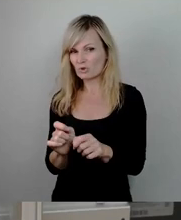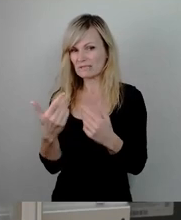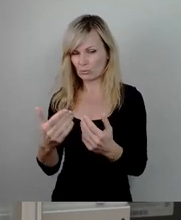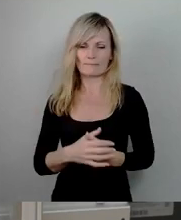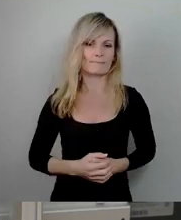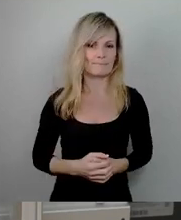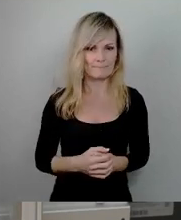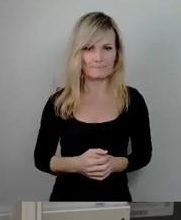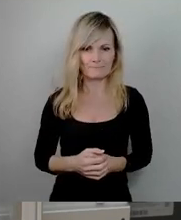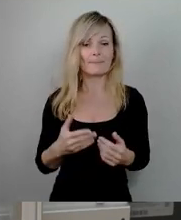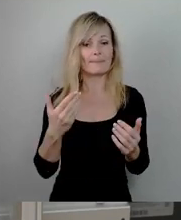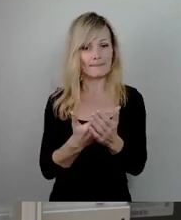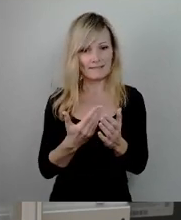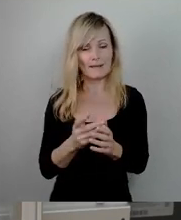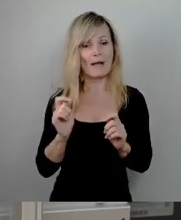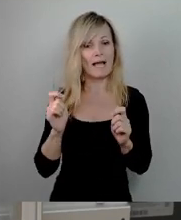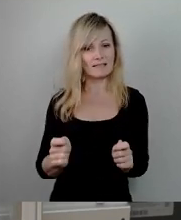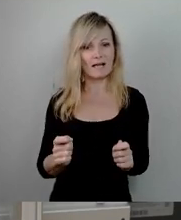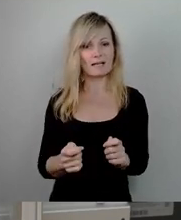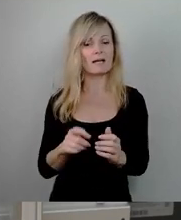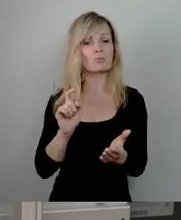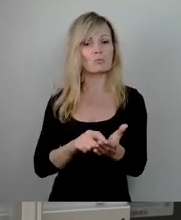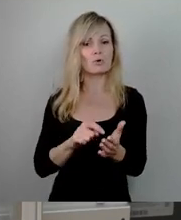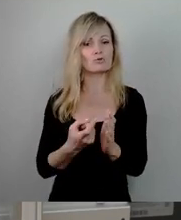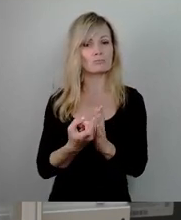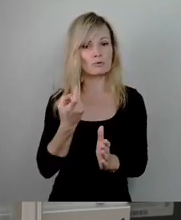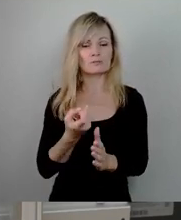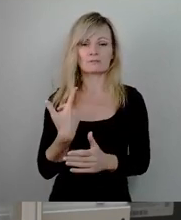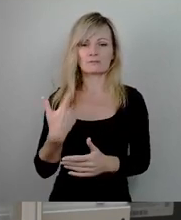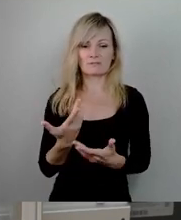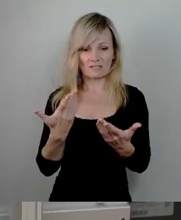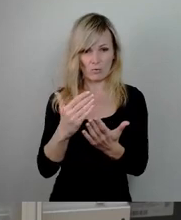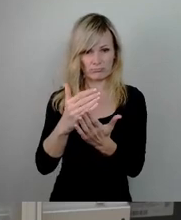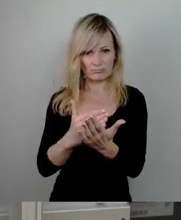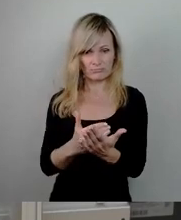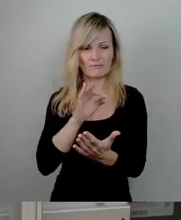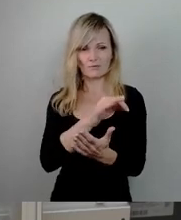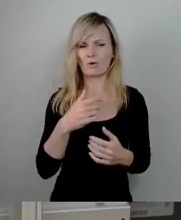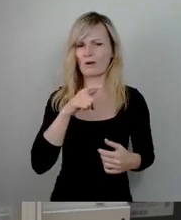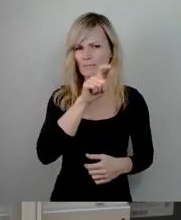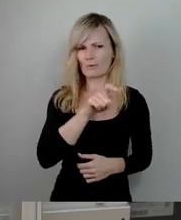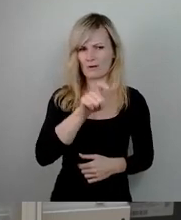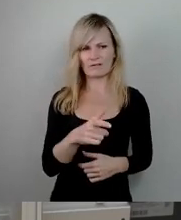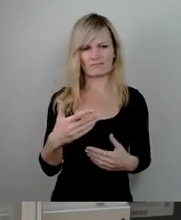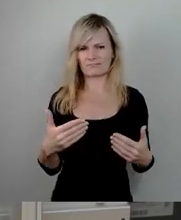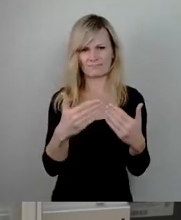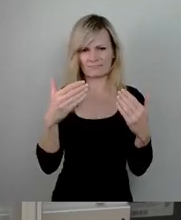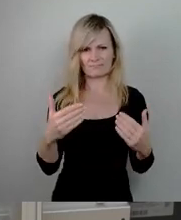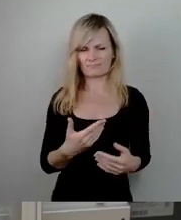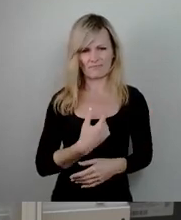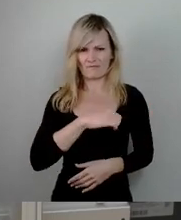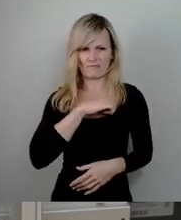Demzufolge ist der Antrag in seiner Ursprungsfassung nicht zielführend für den Bürger gewesen. Im federführenden Ausschuss wurde dieser Antrag